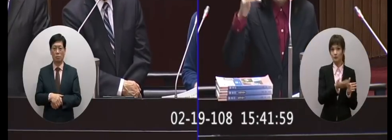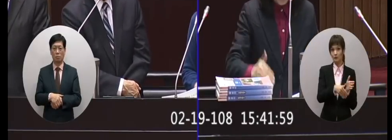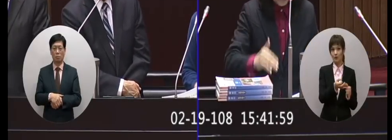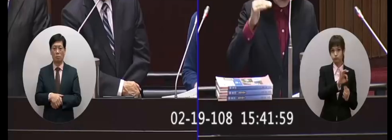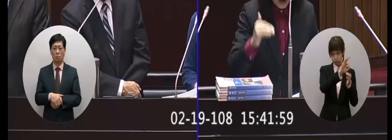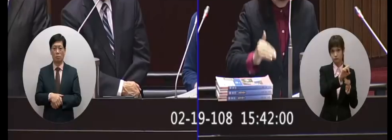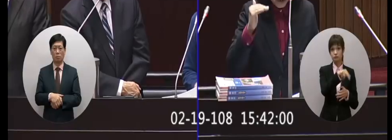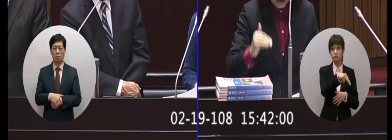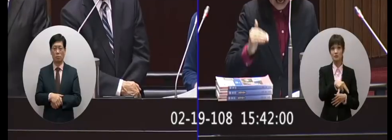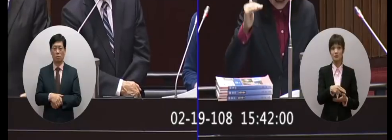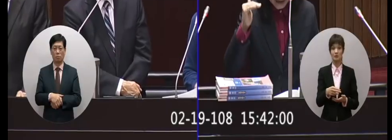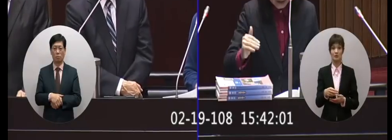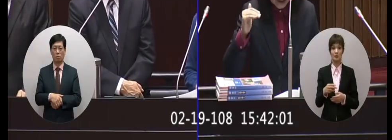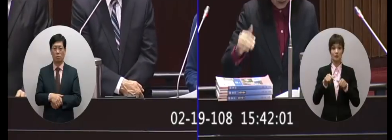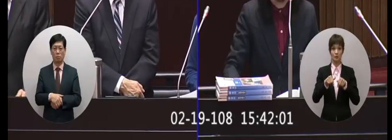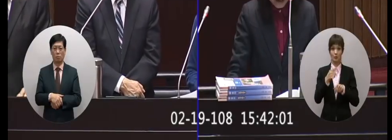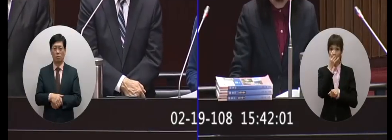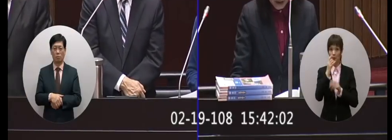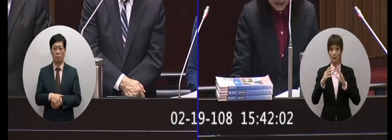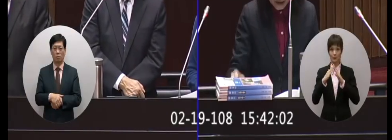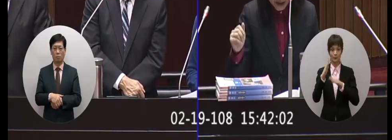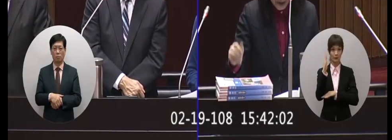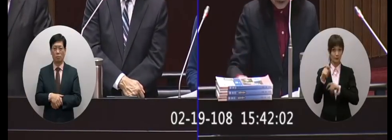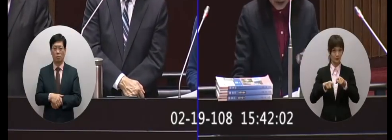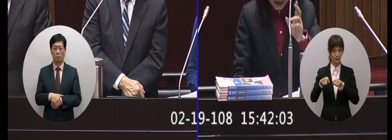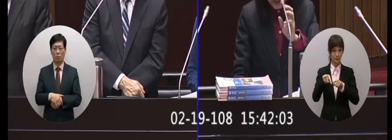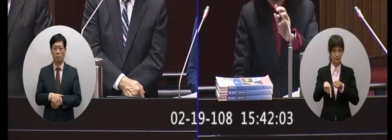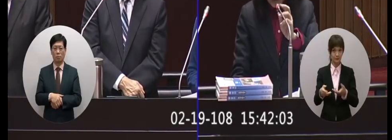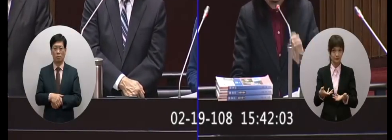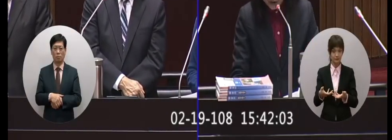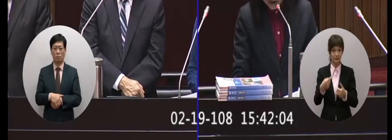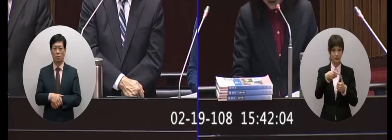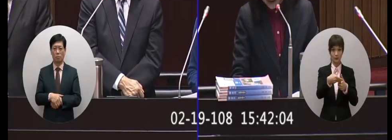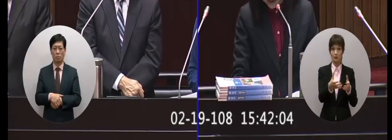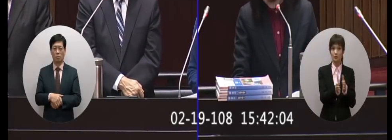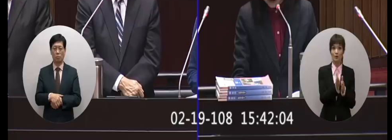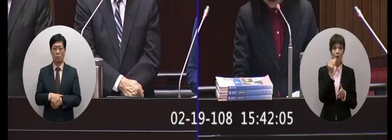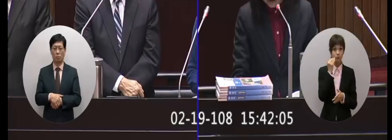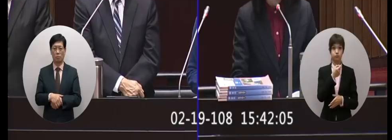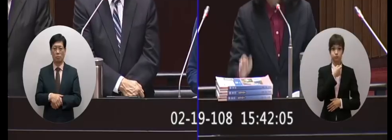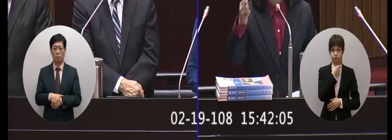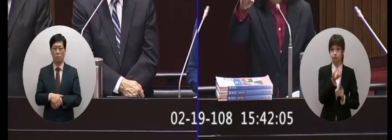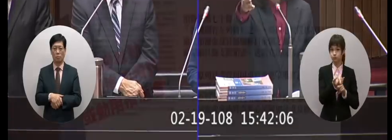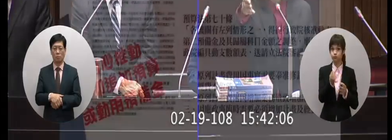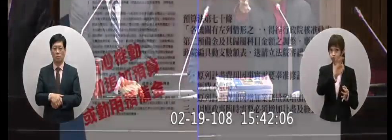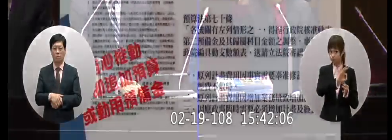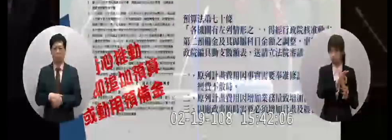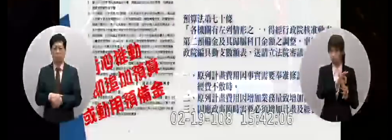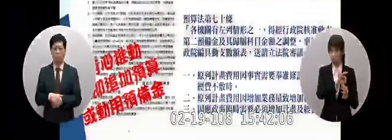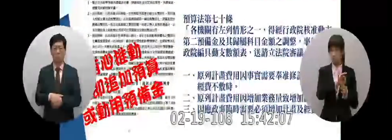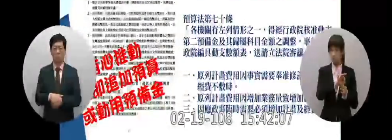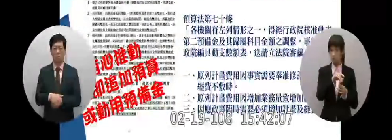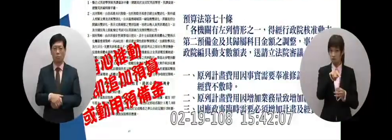嘛有關於雙語國家政策部分有提到教育部如需額外預算執行這部分